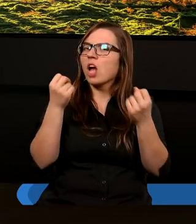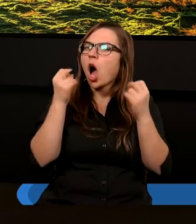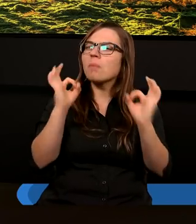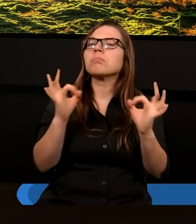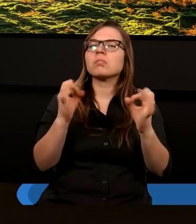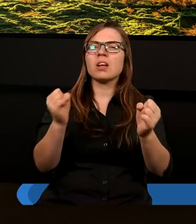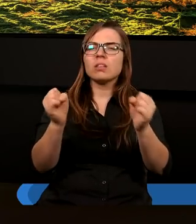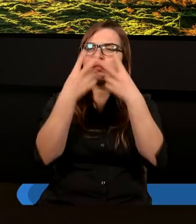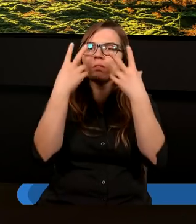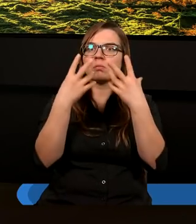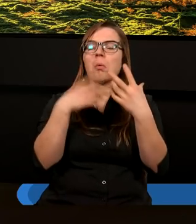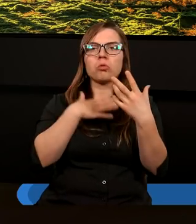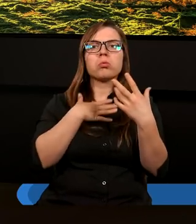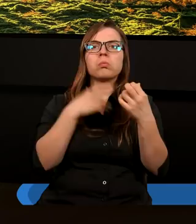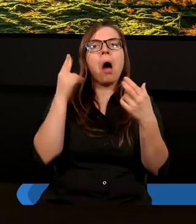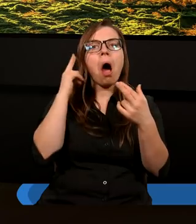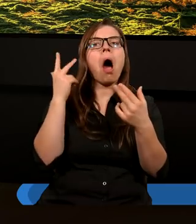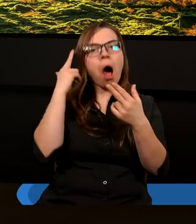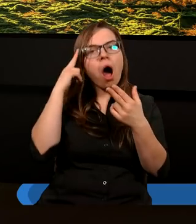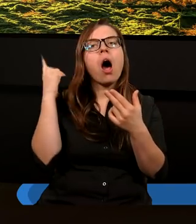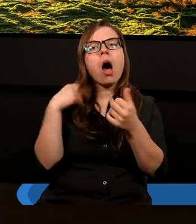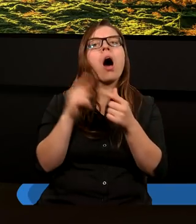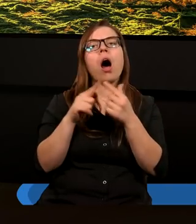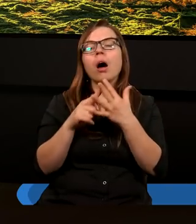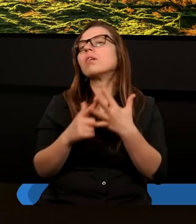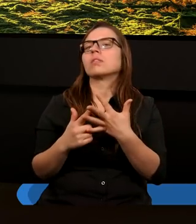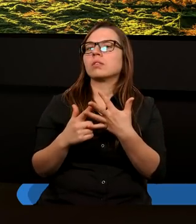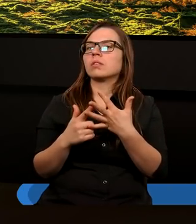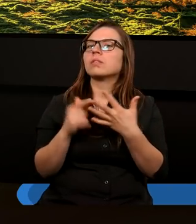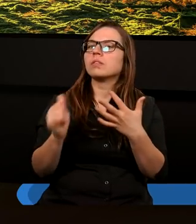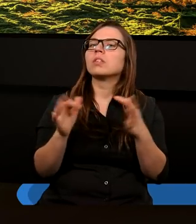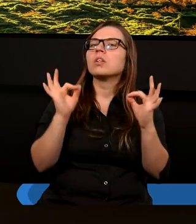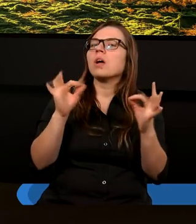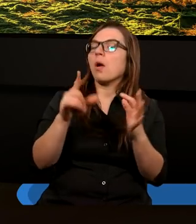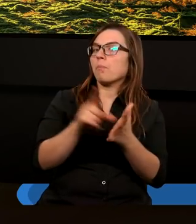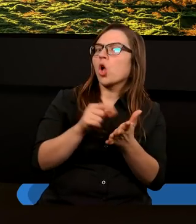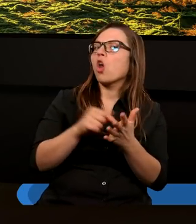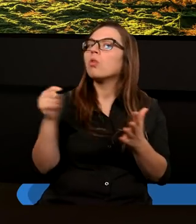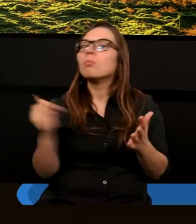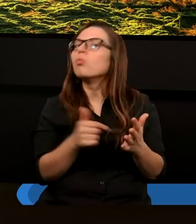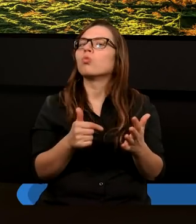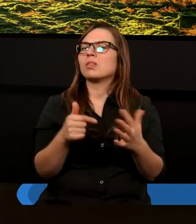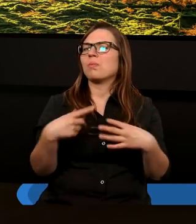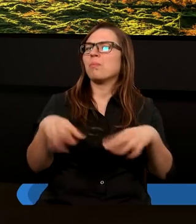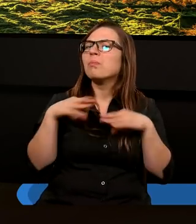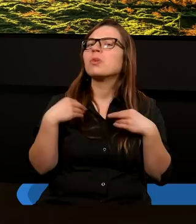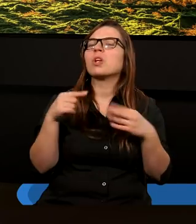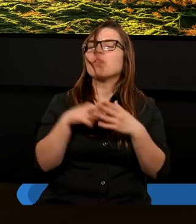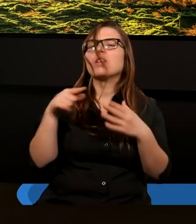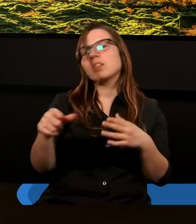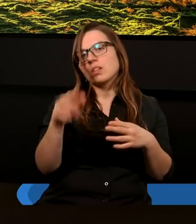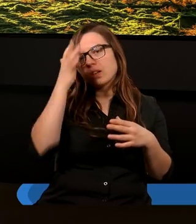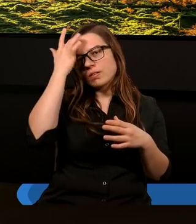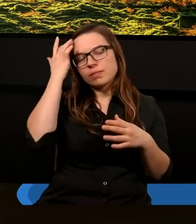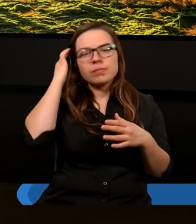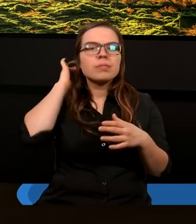oczywista. Działanie Ducha Świętego jest widoczne i Piotr musi przyjąć to, co przychodzi. I